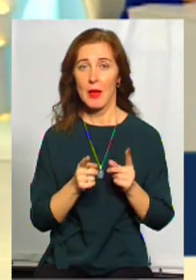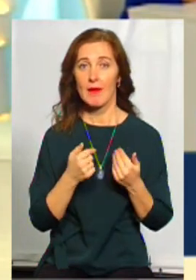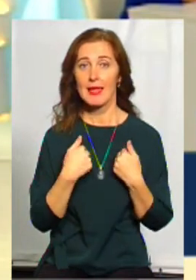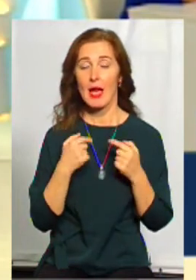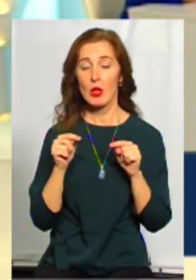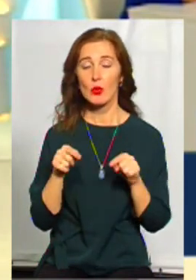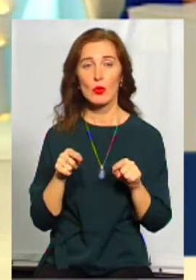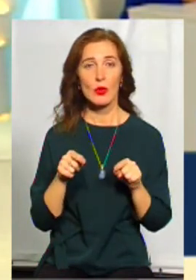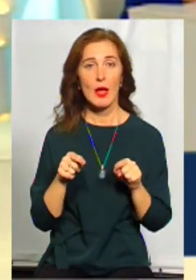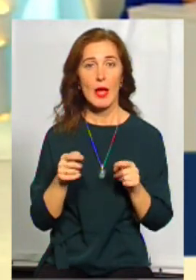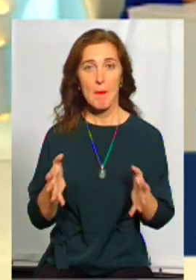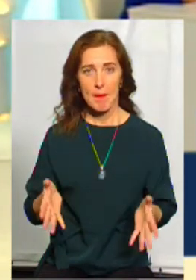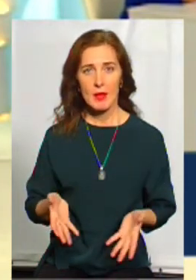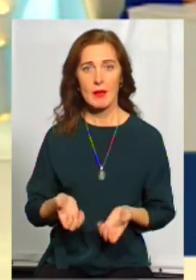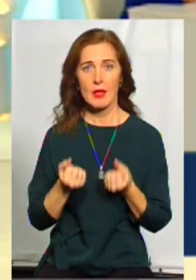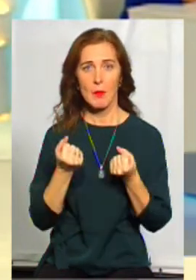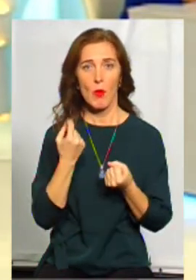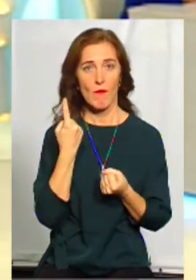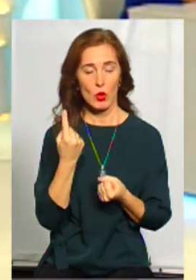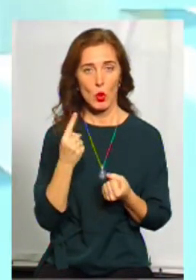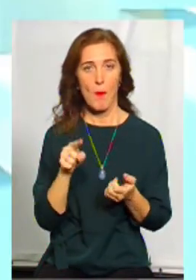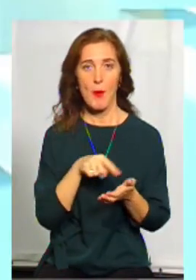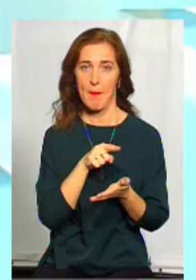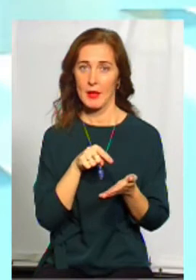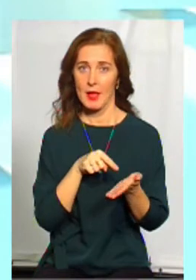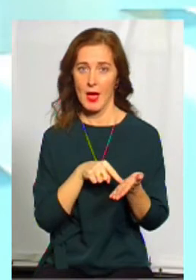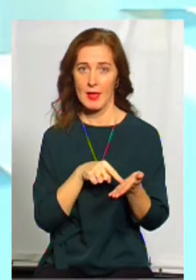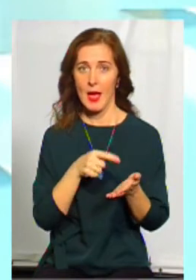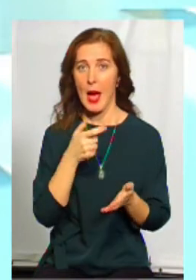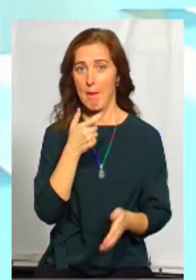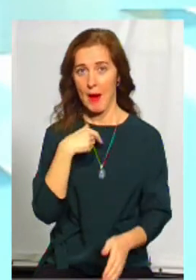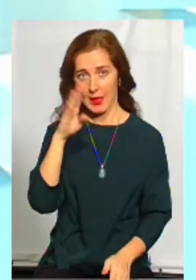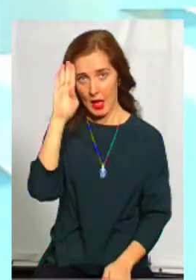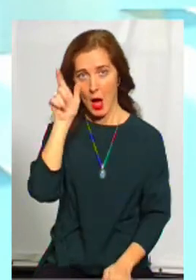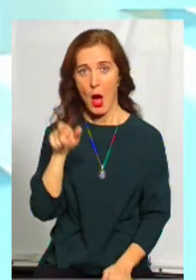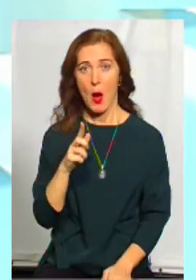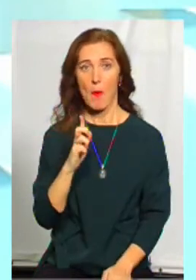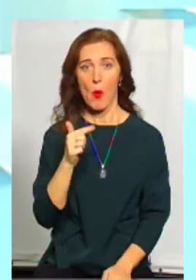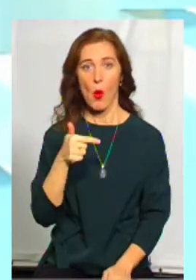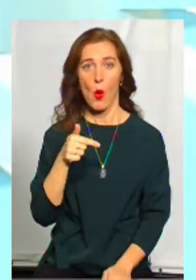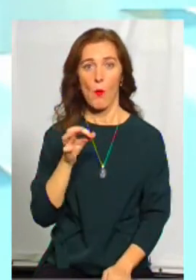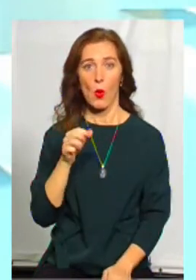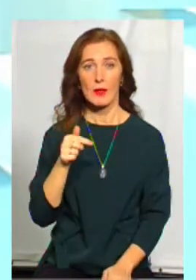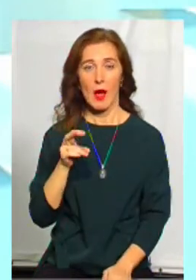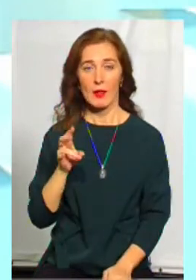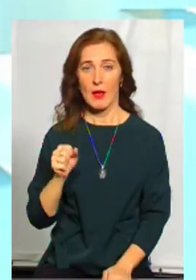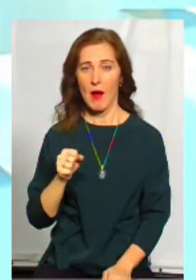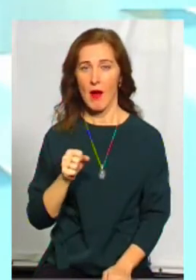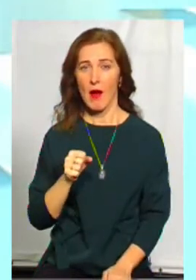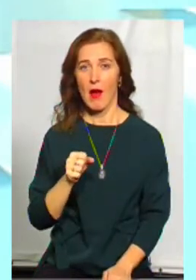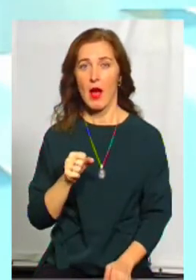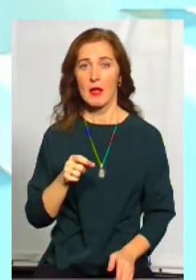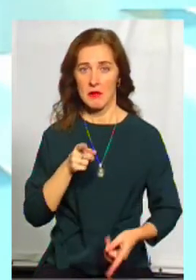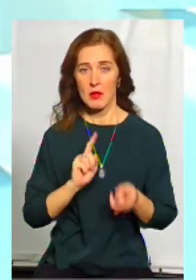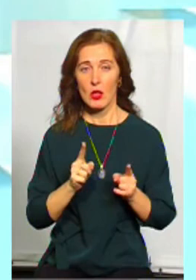я тут абсолютно підтримую в одному питанні пана Богдана, на рахунок того, що дійсно народилося